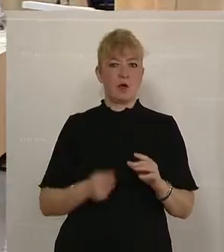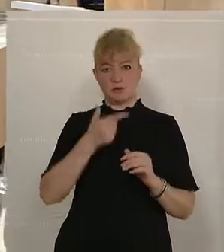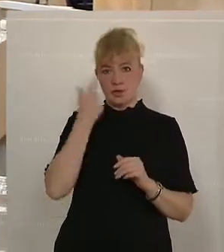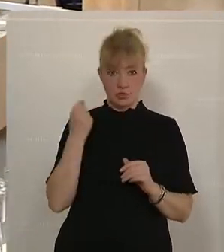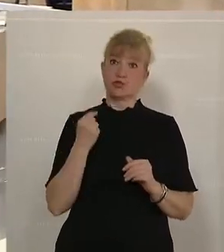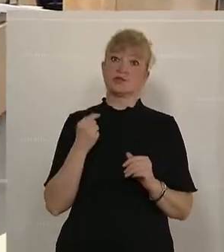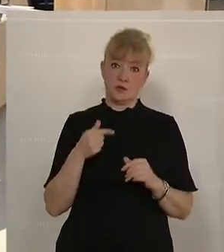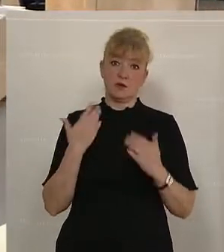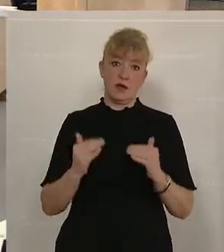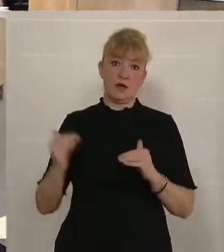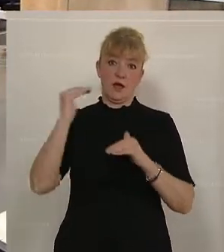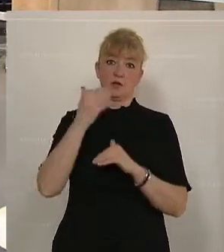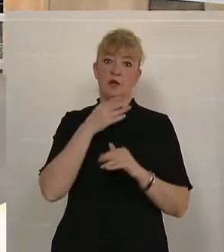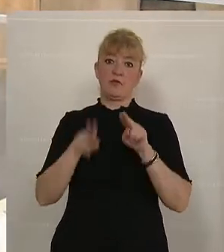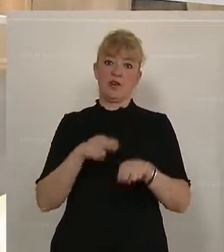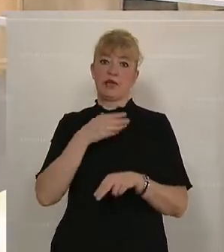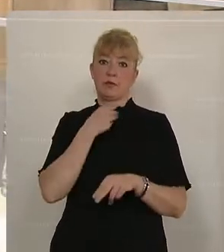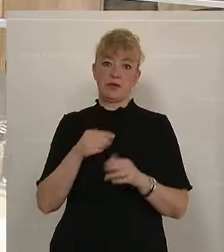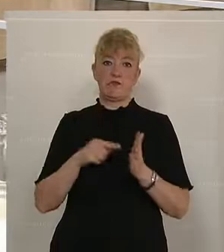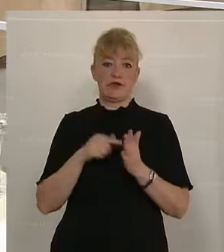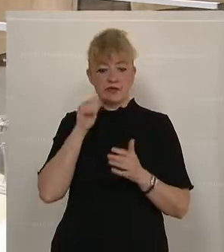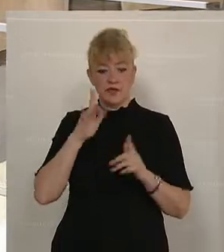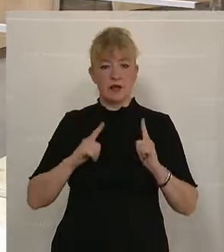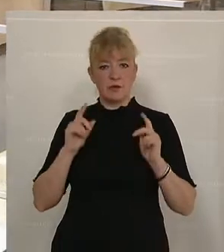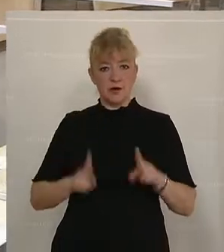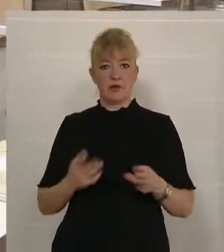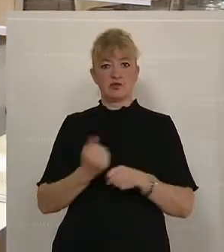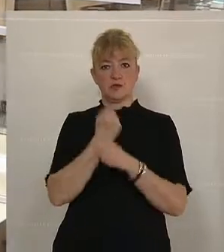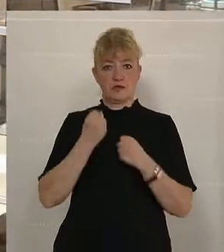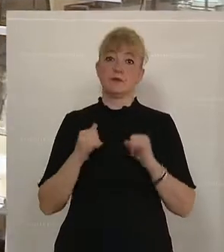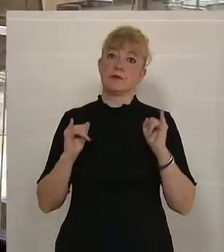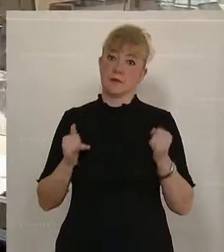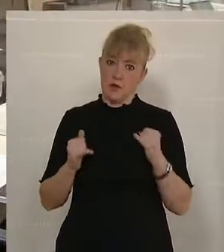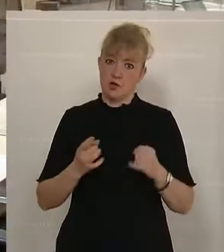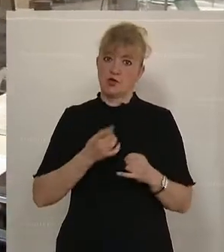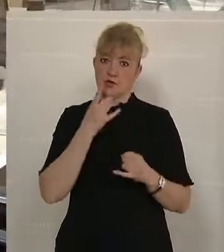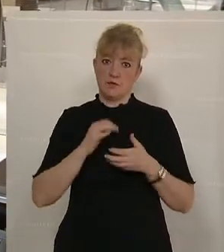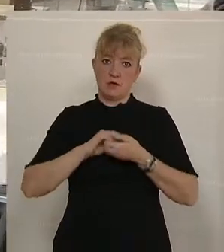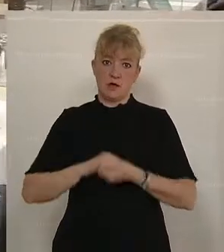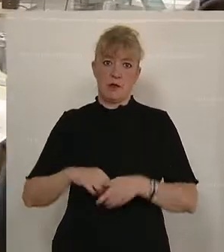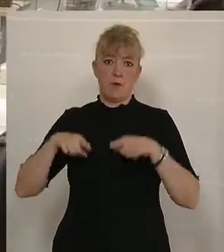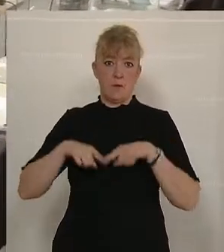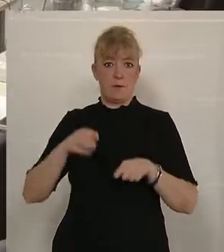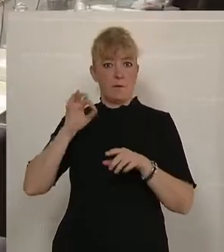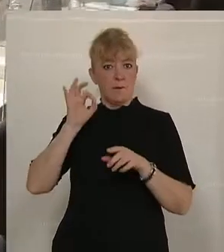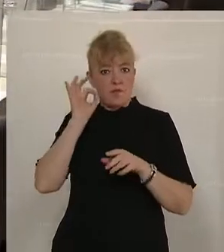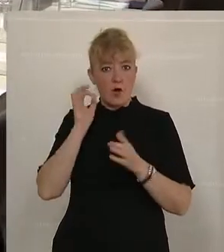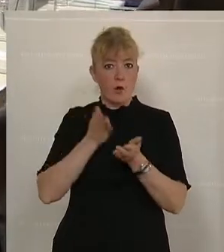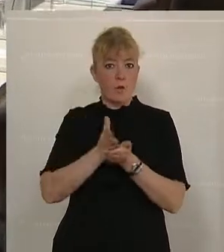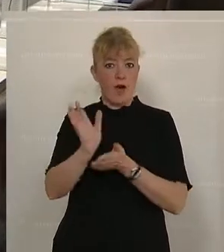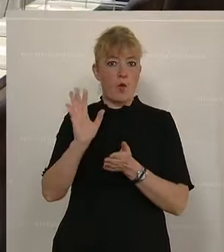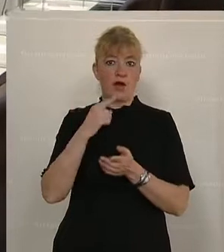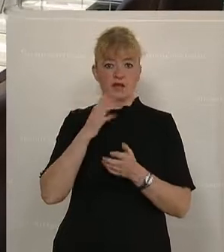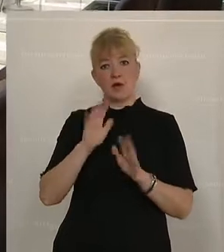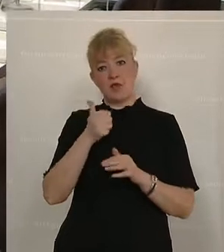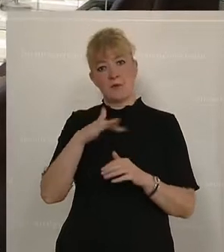haben einen erhöhten Pflegebedarf zur Bewältigung des Alltages. Und ja, es ist richtig, Frau Klubow-Frau-Maurer hat es auch angesprochen, etwa eine